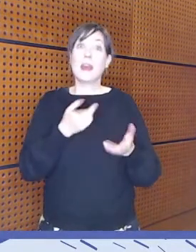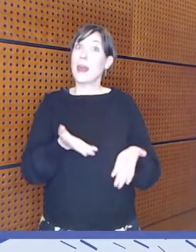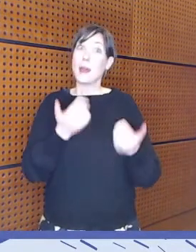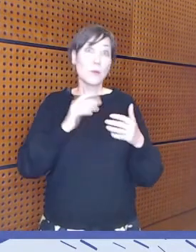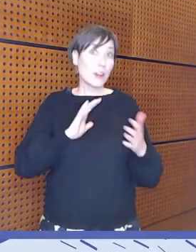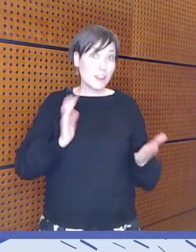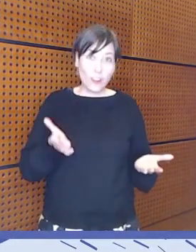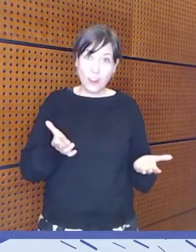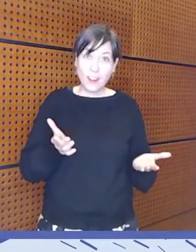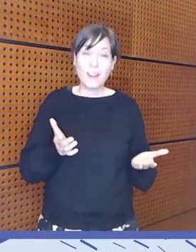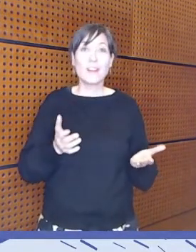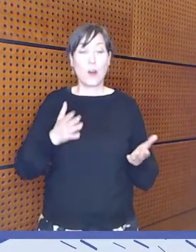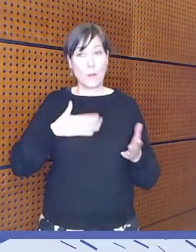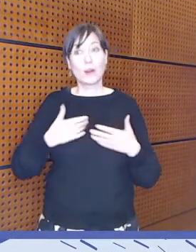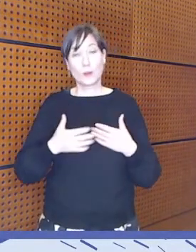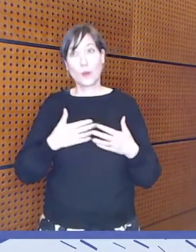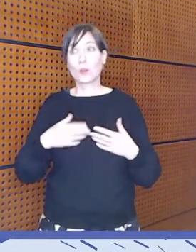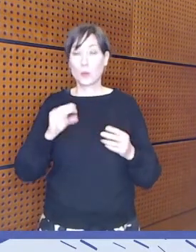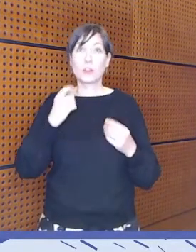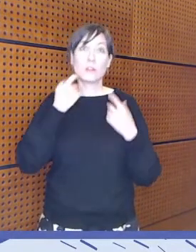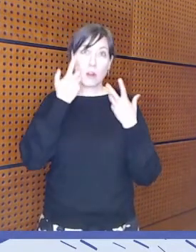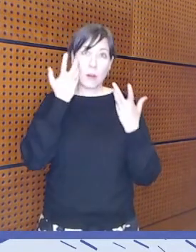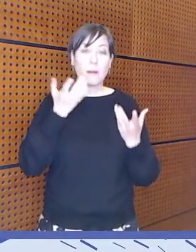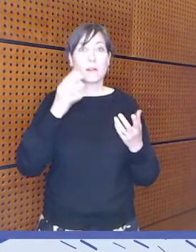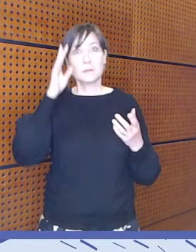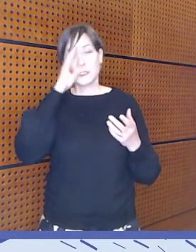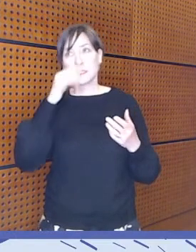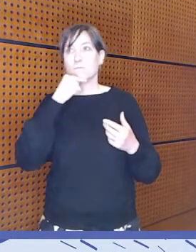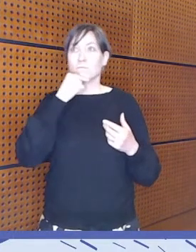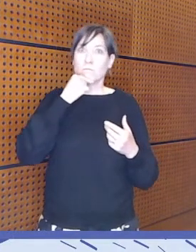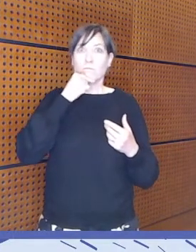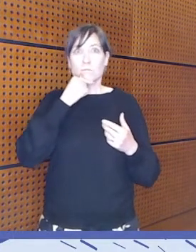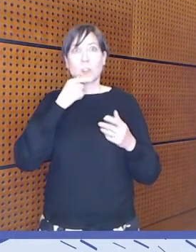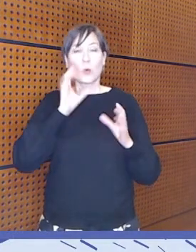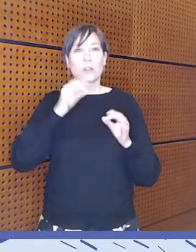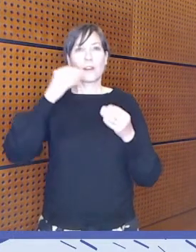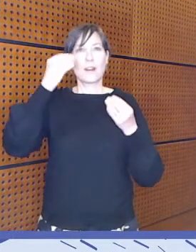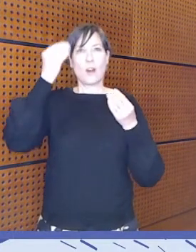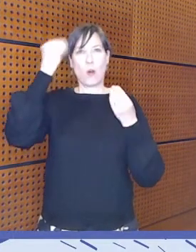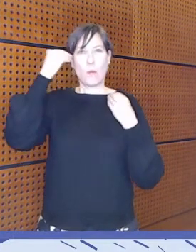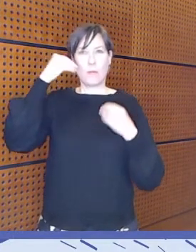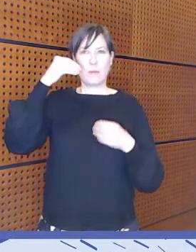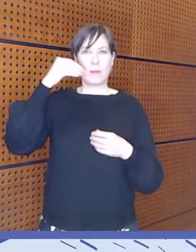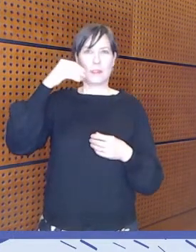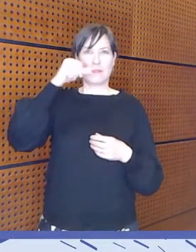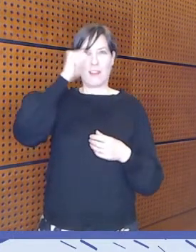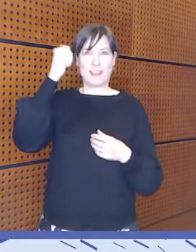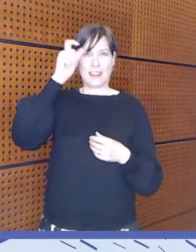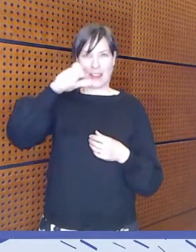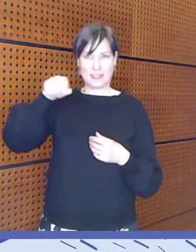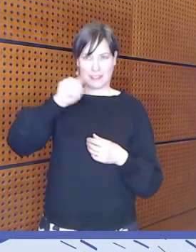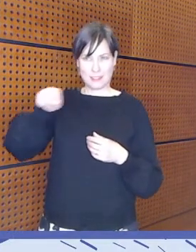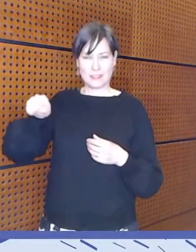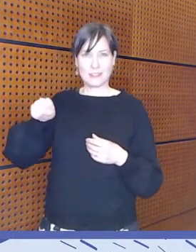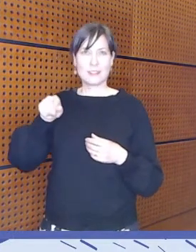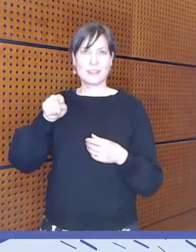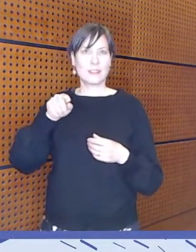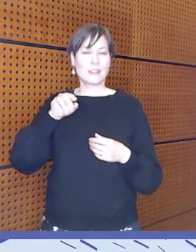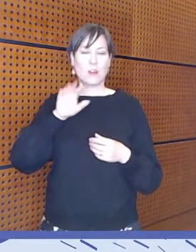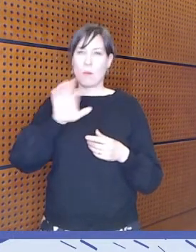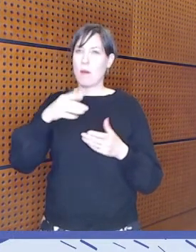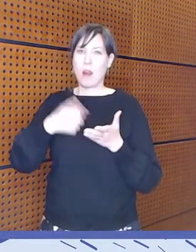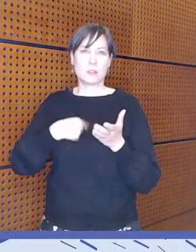Itsekin kipuilen sitä työssäni joka päivä, miten huomioida jo pelkästään oppimisvaikeuksisten piirissä. Ne haasteet ovat hyvin